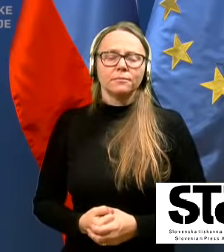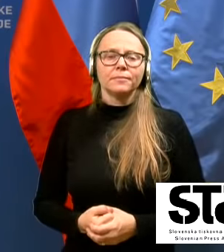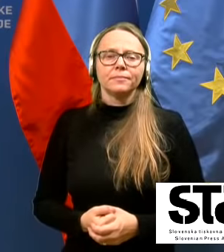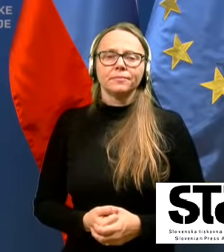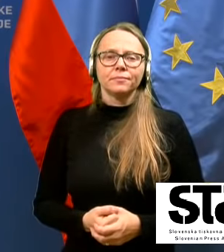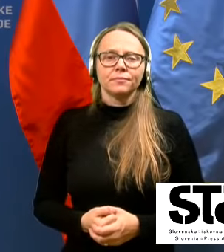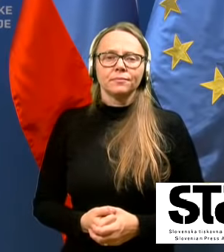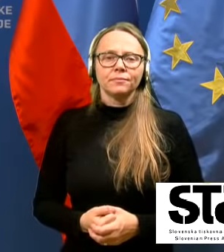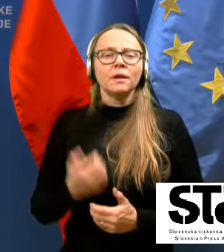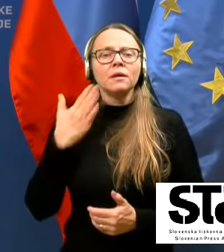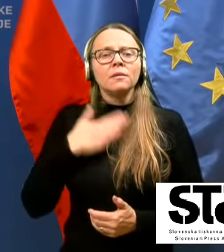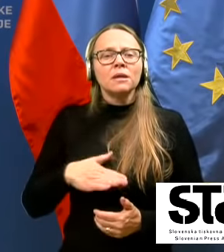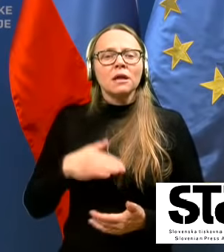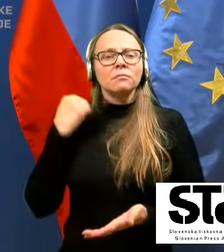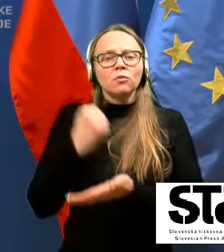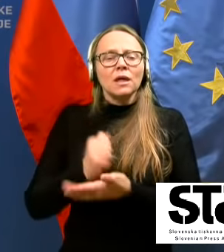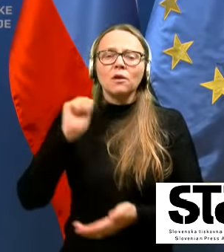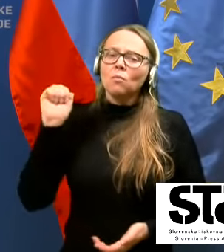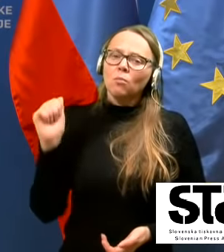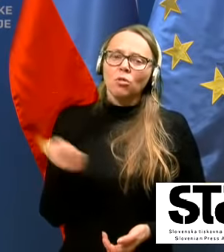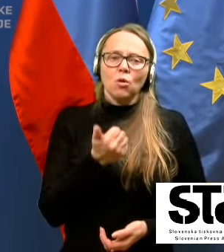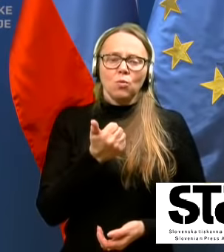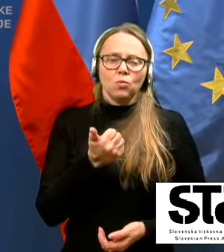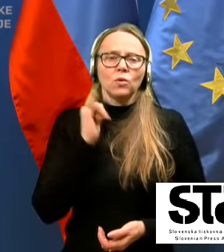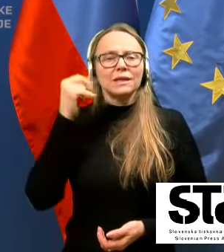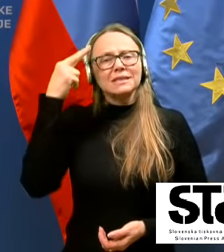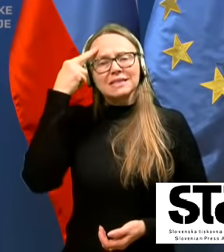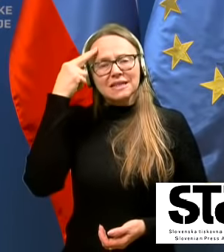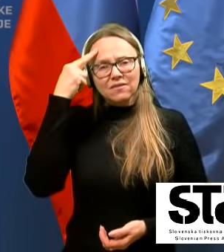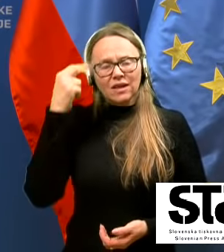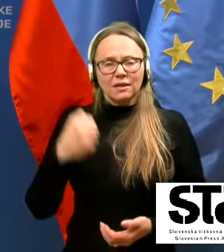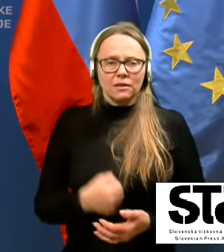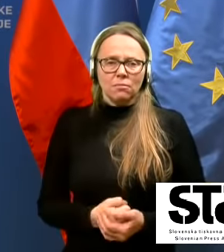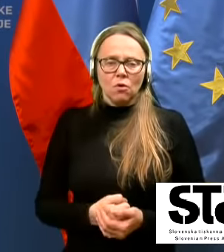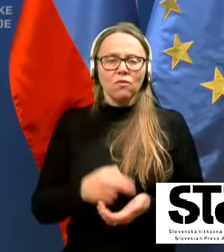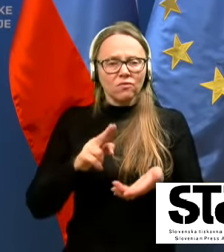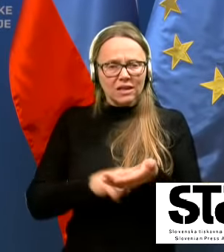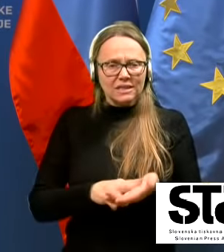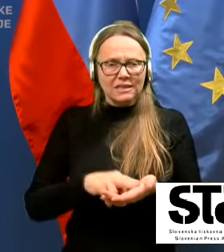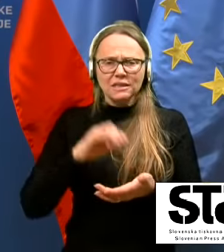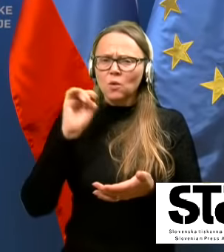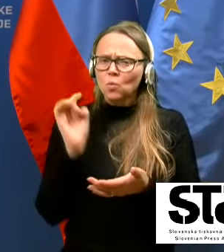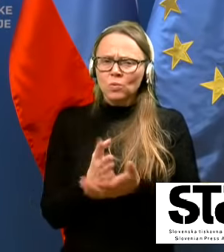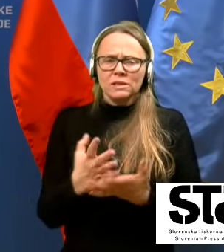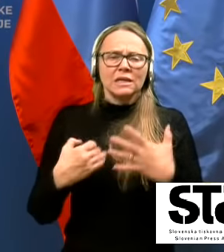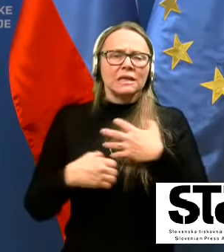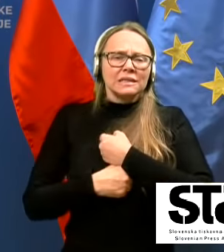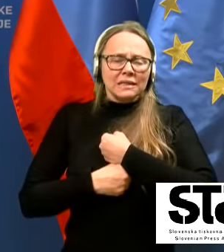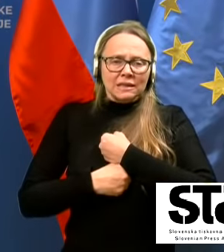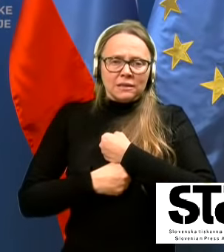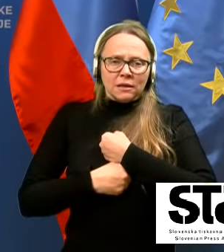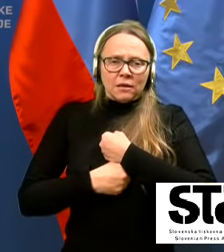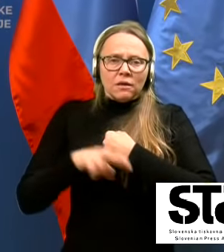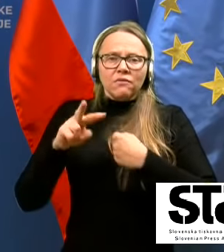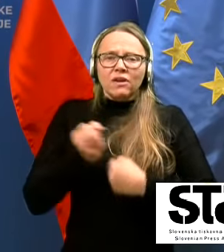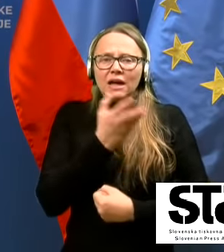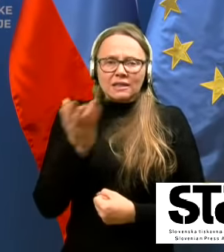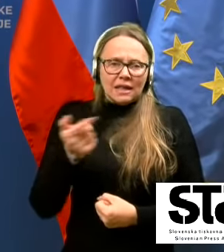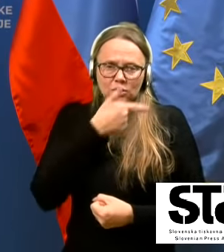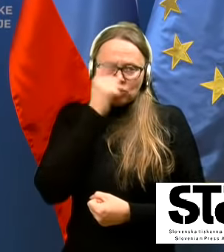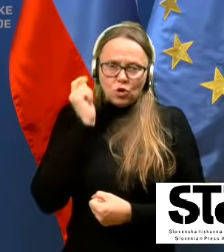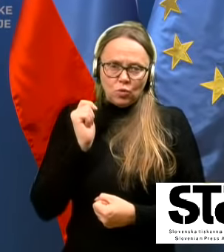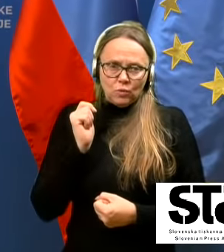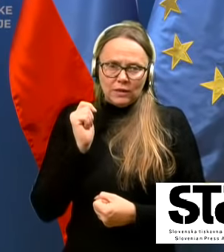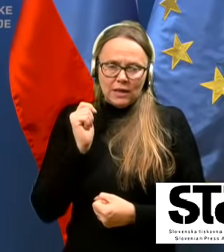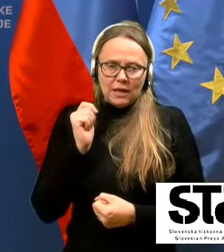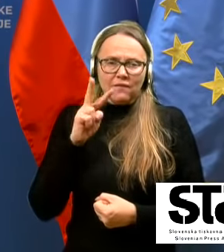bi rad povdaru ponovno, da se zavedamo v resnici vseh stisk, v katerih so ljudje in